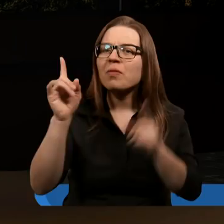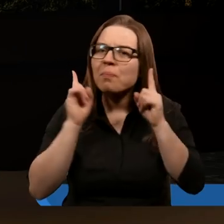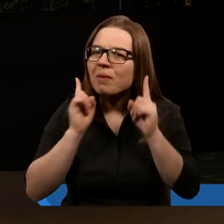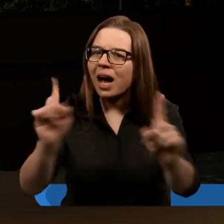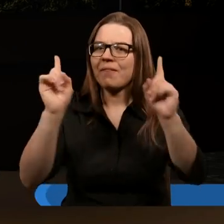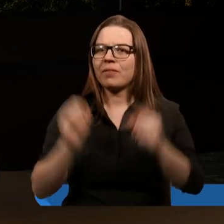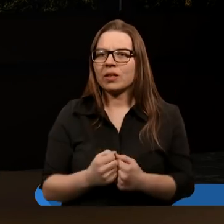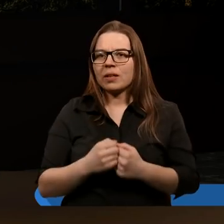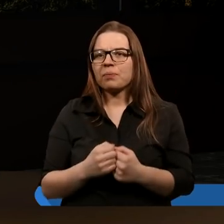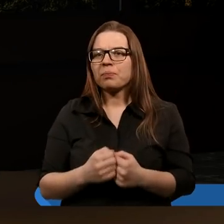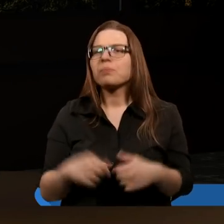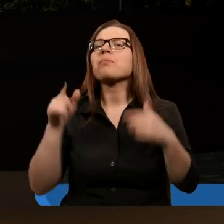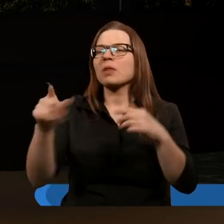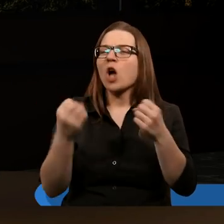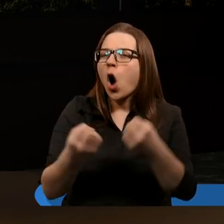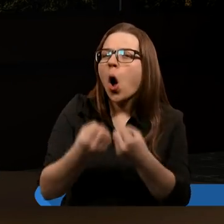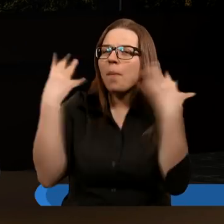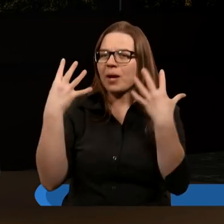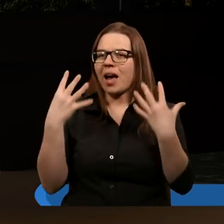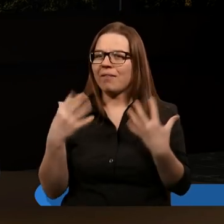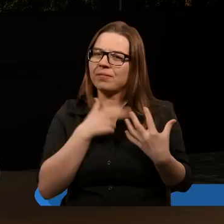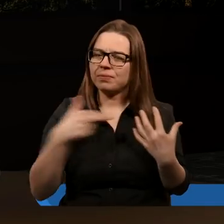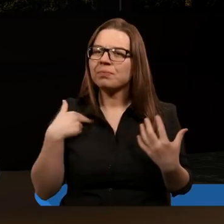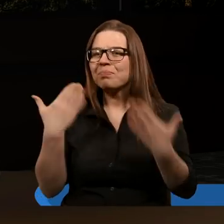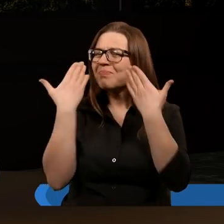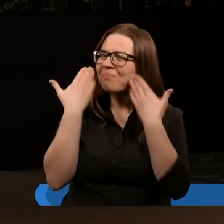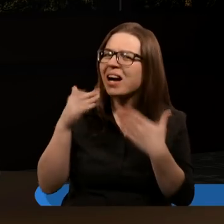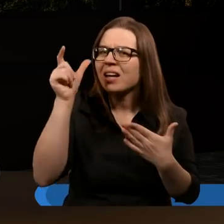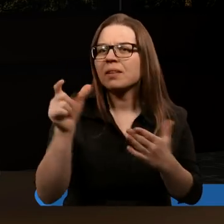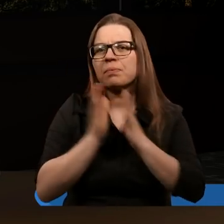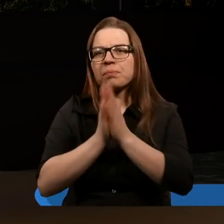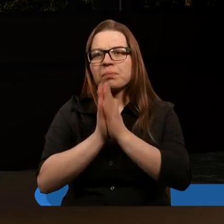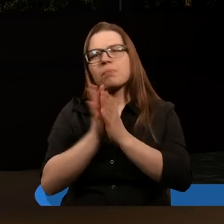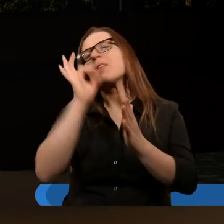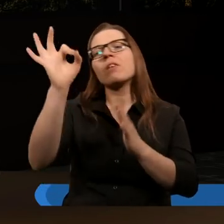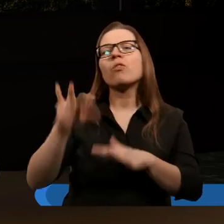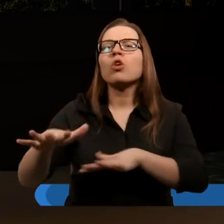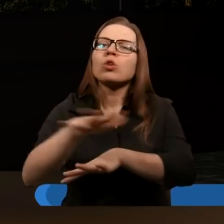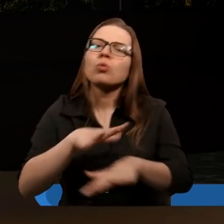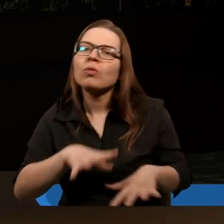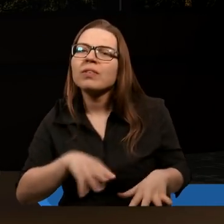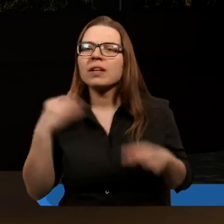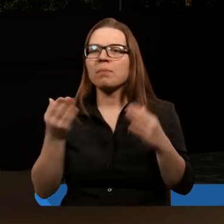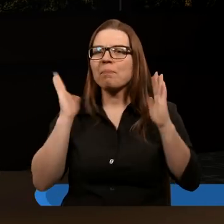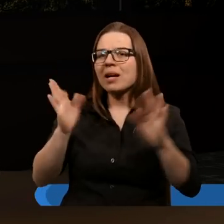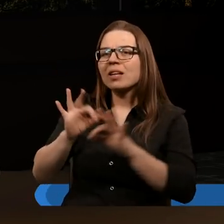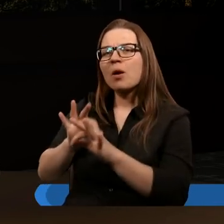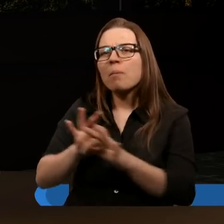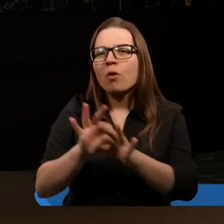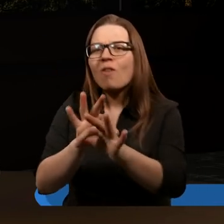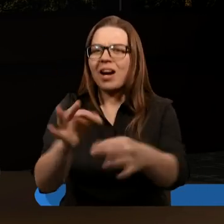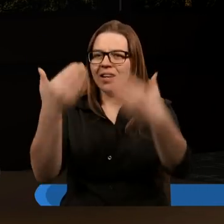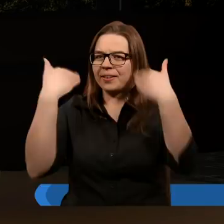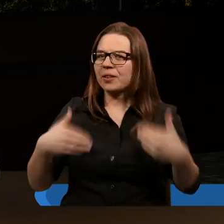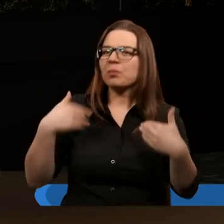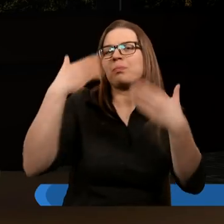prawdy, za to, że nam się objawiasz i bardzo Cię prosimy o Twojego Ducha Świętego, który będzie prowadził nas